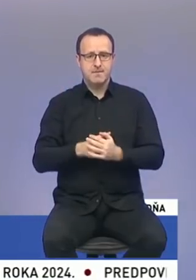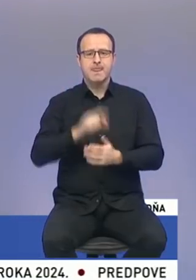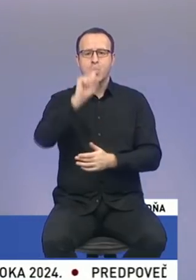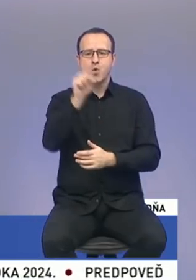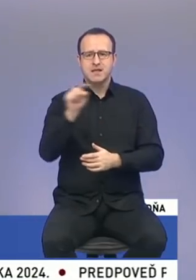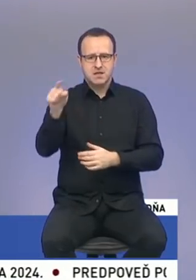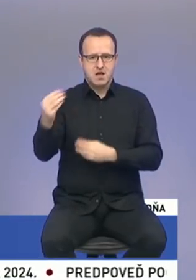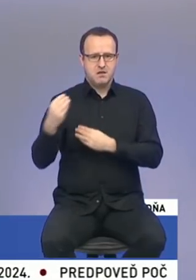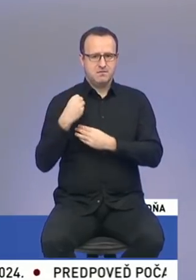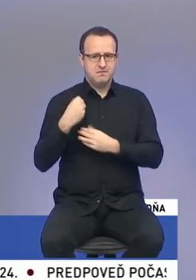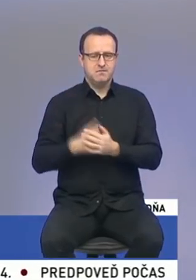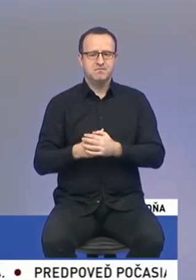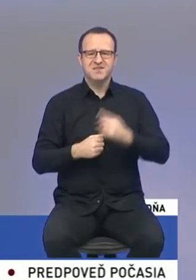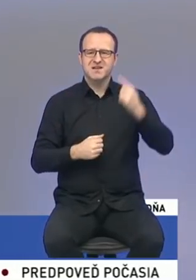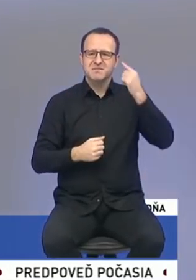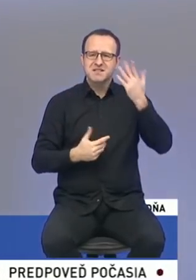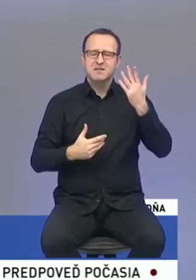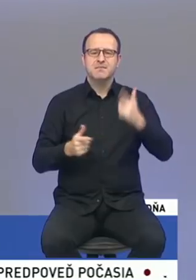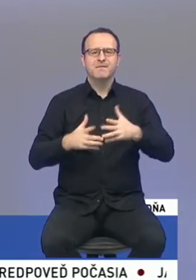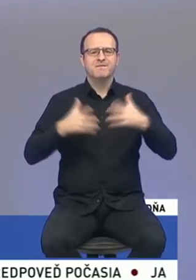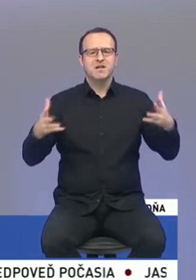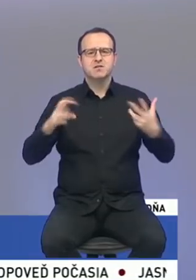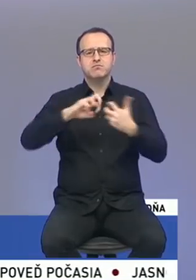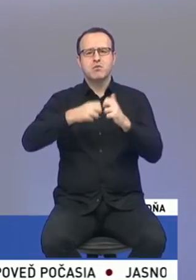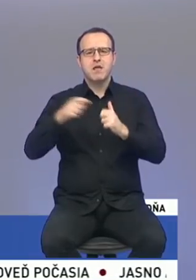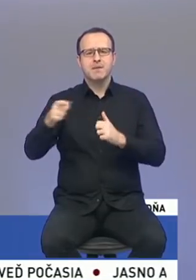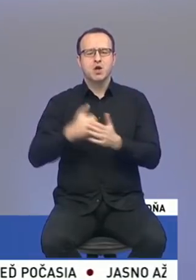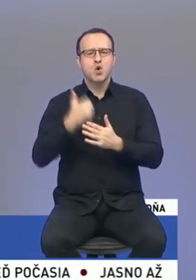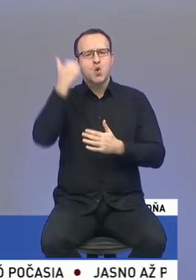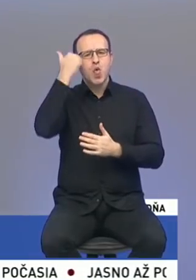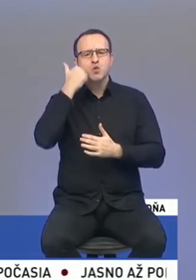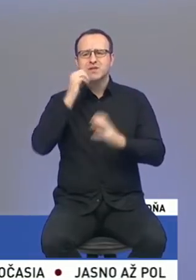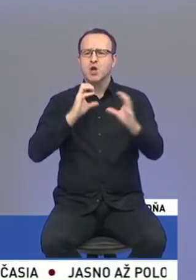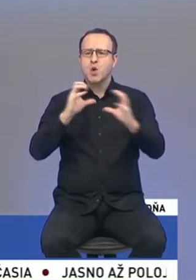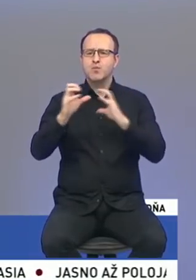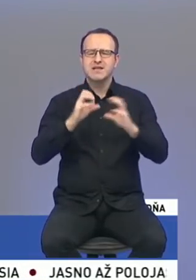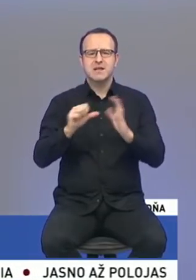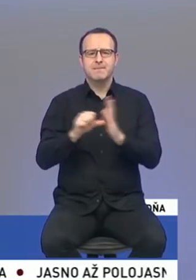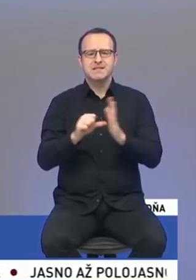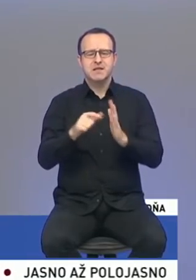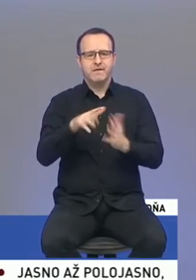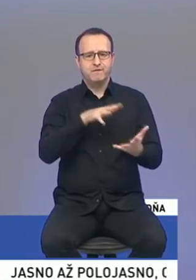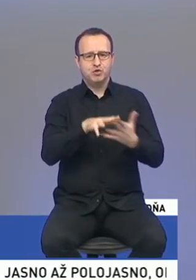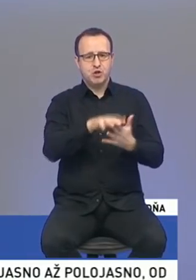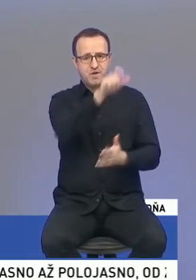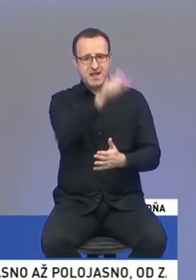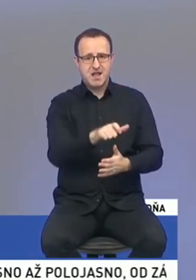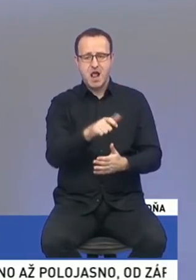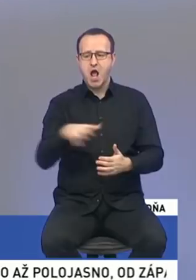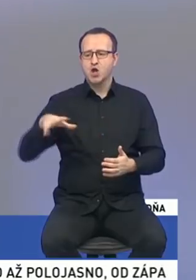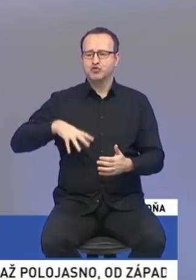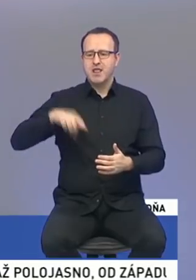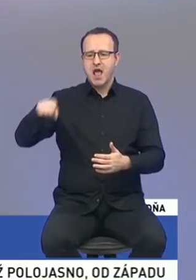myslím, že väčšiu problematiku tam vidím práve v tej ľudskej komunikácii medzi možno vyšetrovateľom, medzi to, aby si tú ženu vypočul.